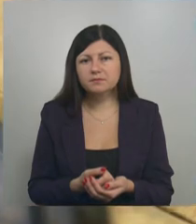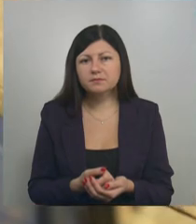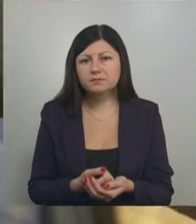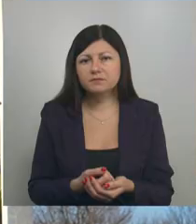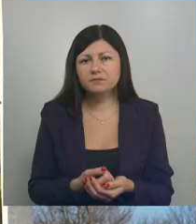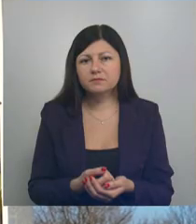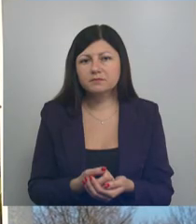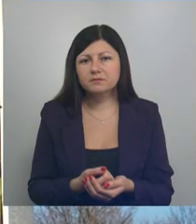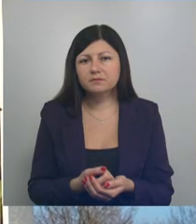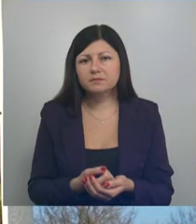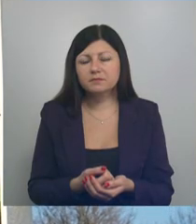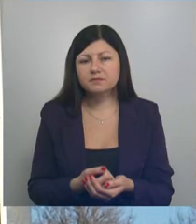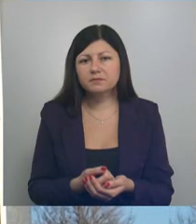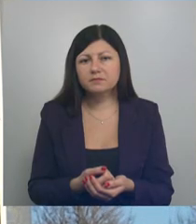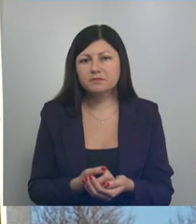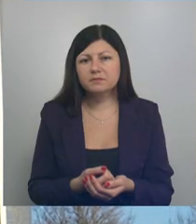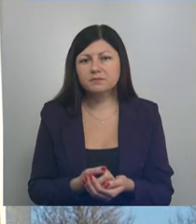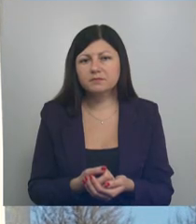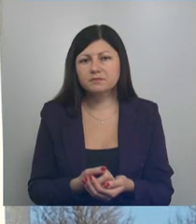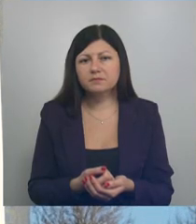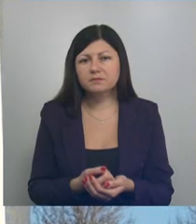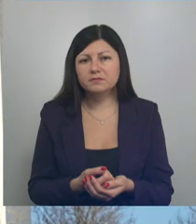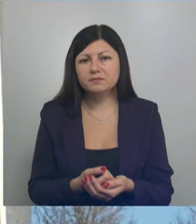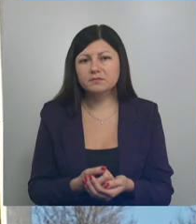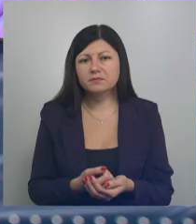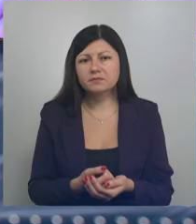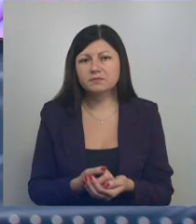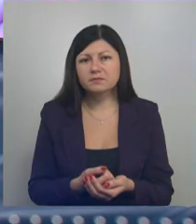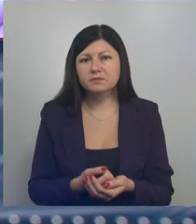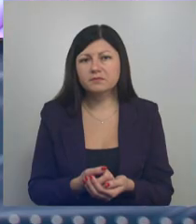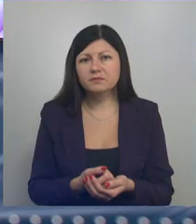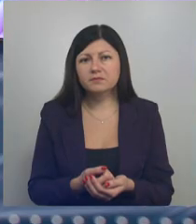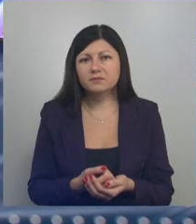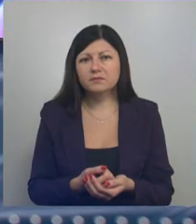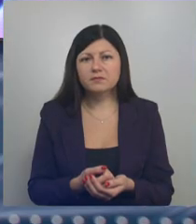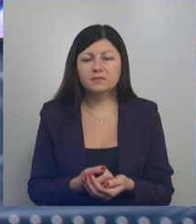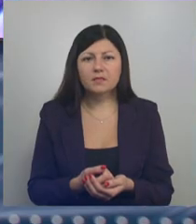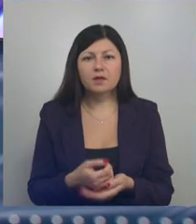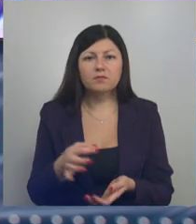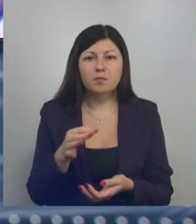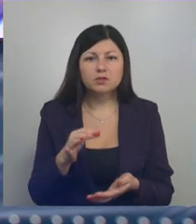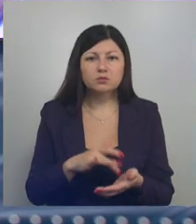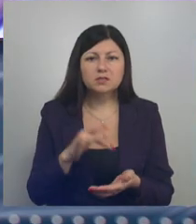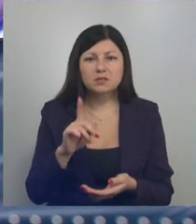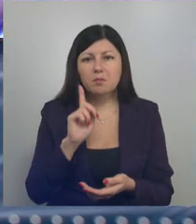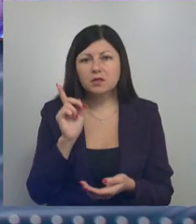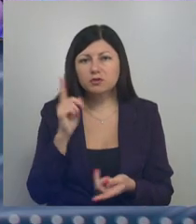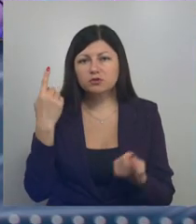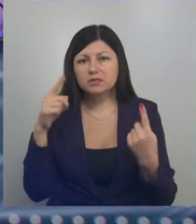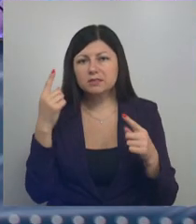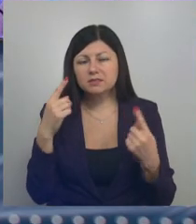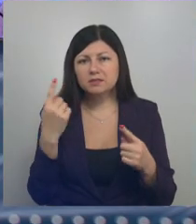Кирилл Мусаев, Александр Сысоев. Такой день на Мире Белогоря. В областном центре молодежных